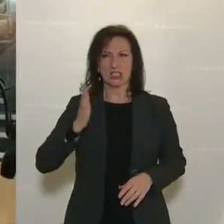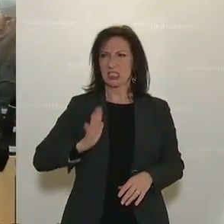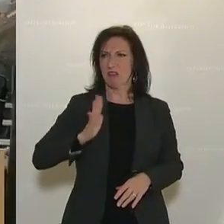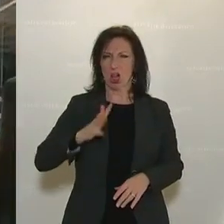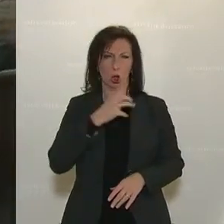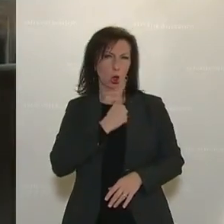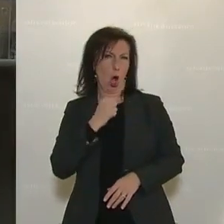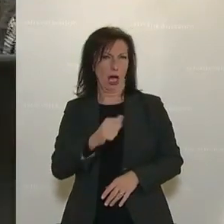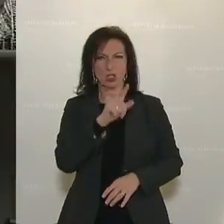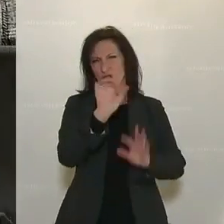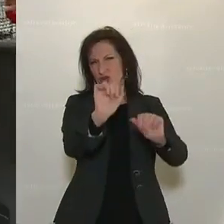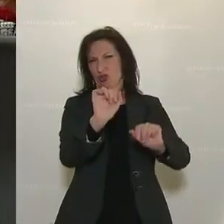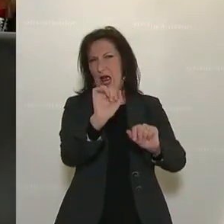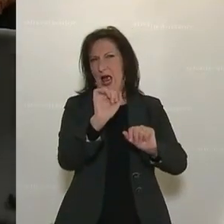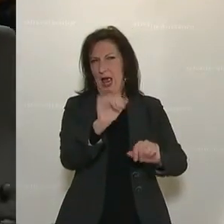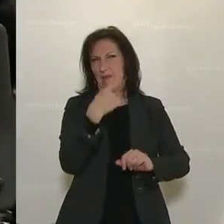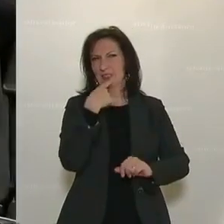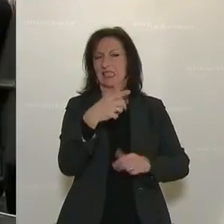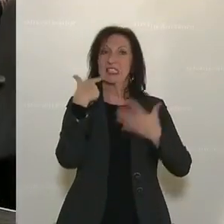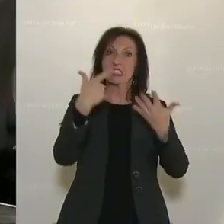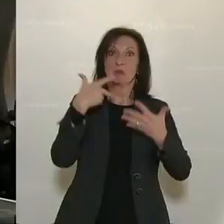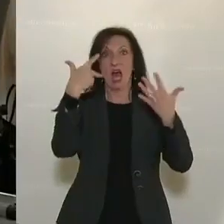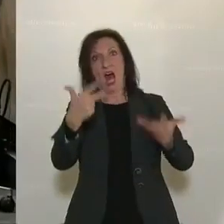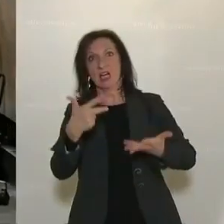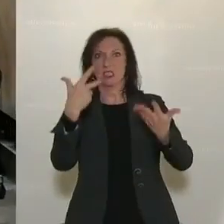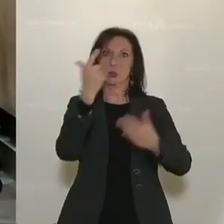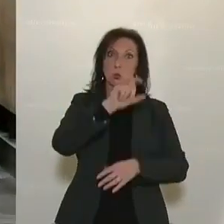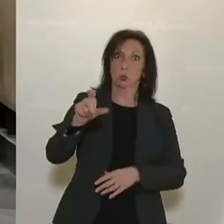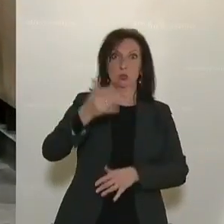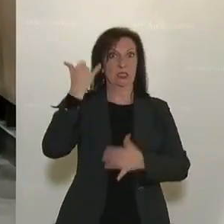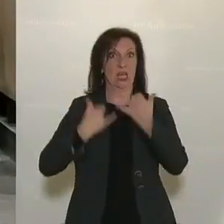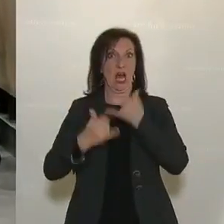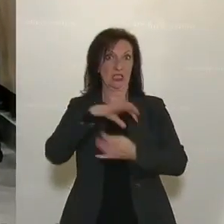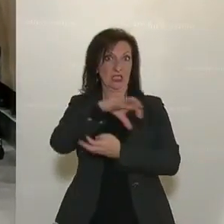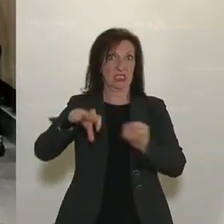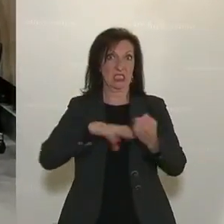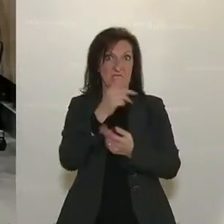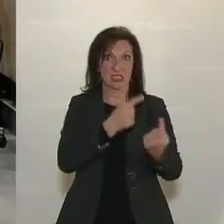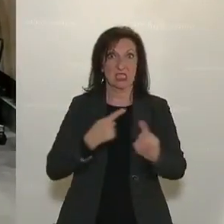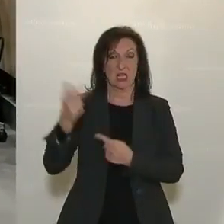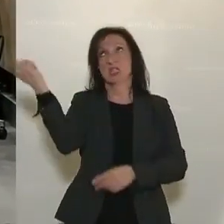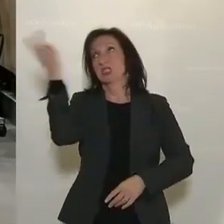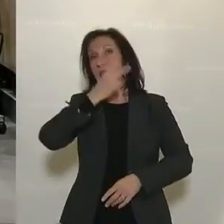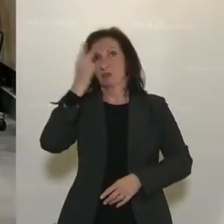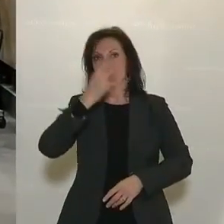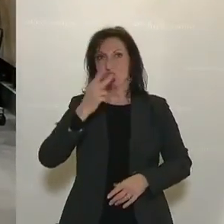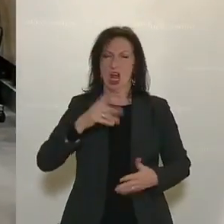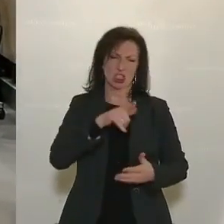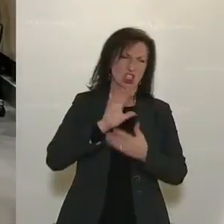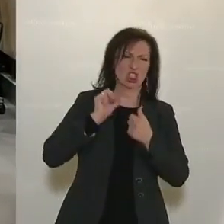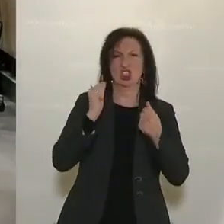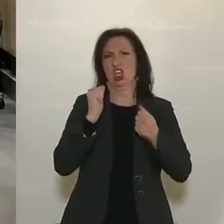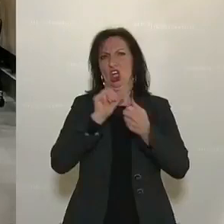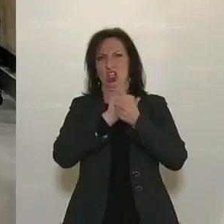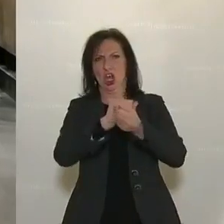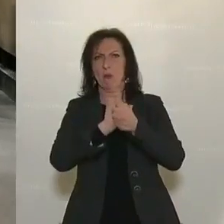bemühen, wenn Sie uns erklären, dass Sie vor 70, 80, 100 oder 200 Jahren in Krisensituationen selbstverständlich selbstlos gekämpft